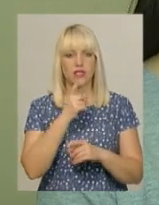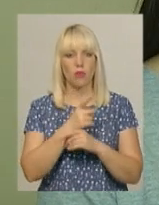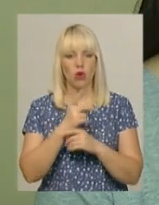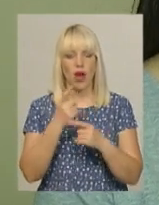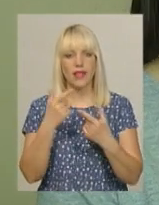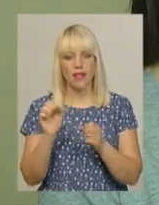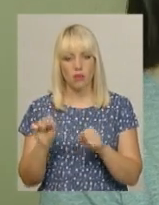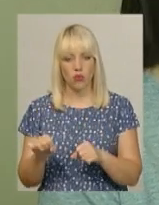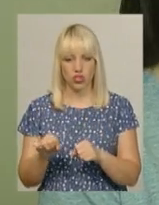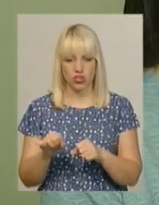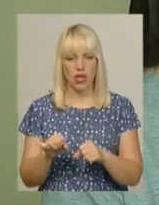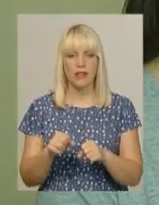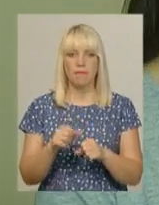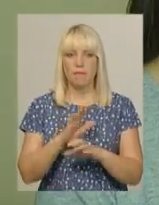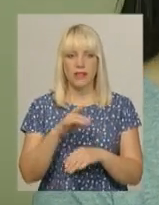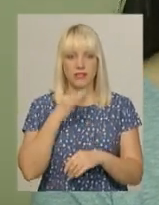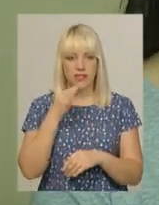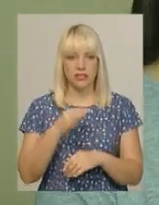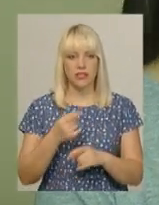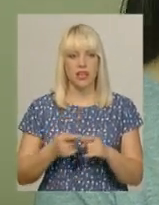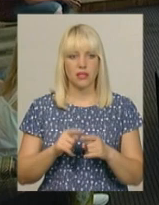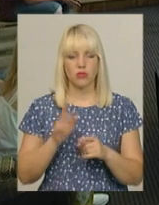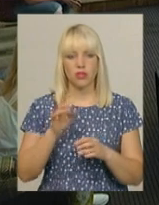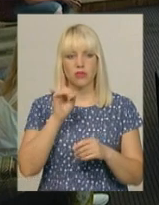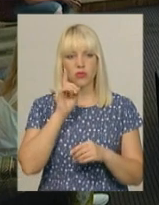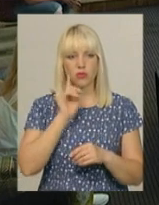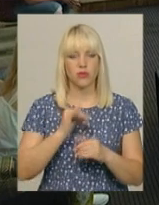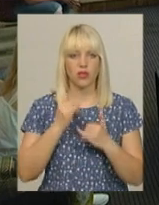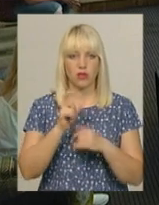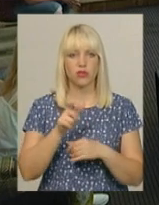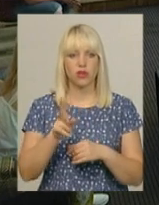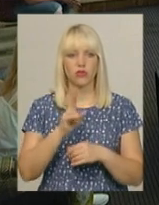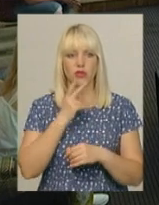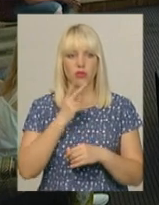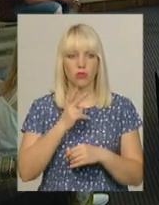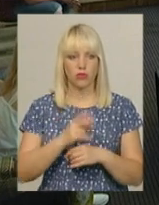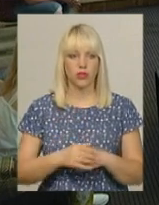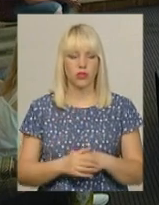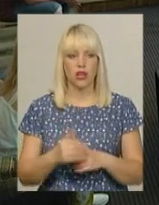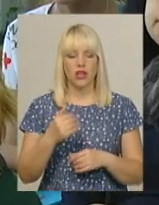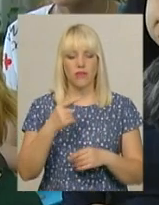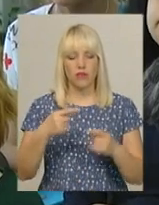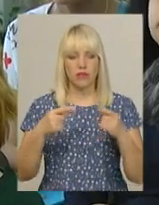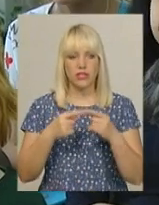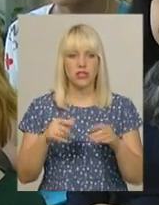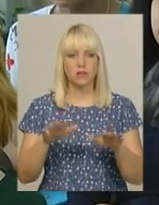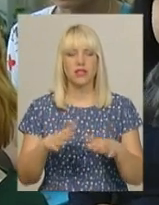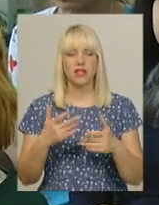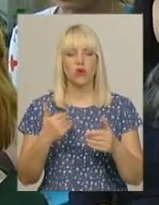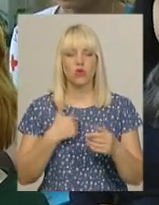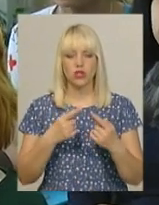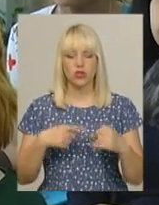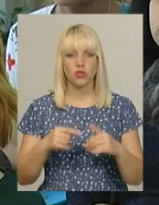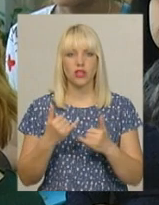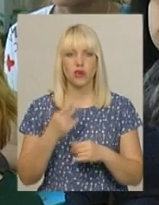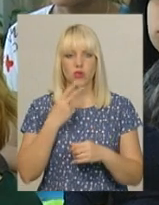комфортно проживати в одному місті і курцям, і людям, які не палять. Крістіна визначилася, де саме в місті хоче розмістити зони для курців. Це Кам